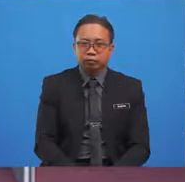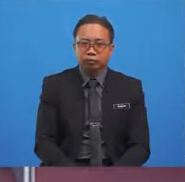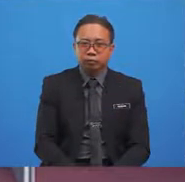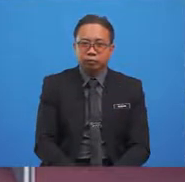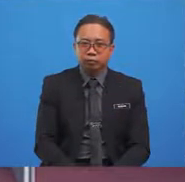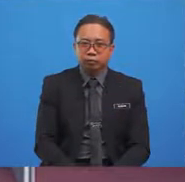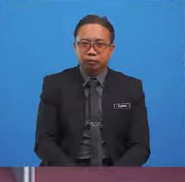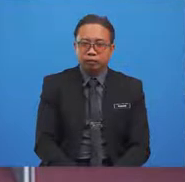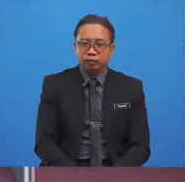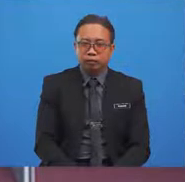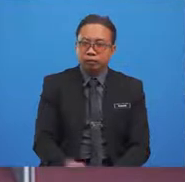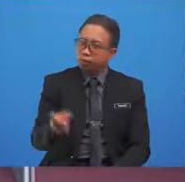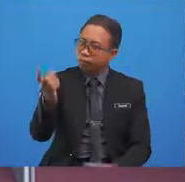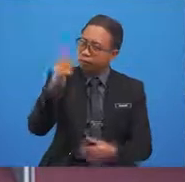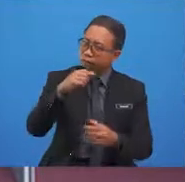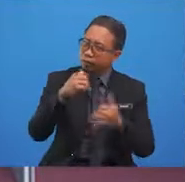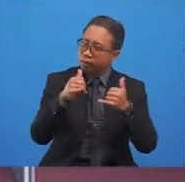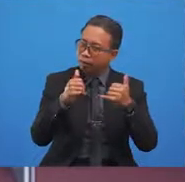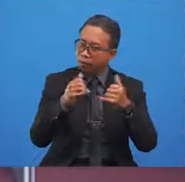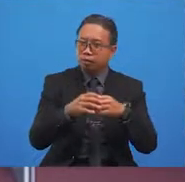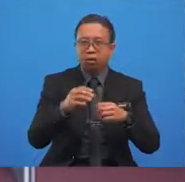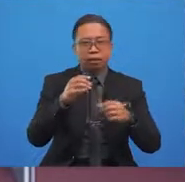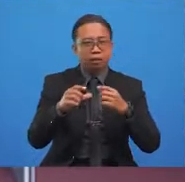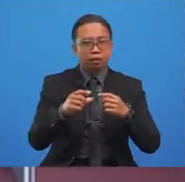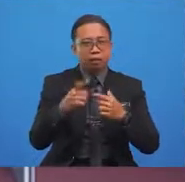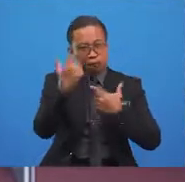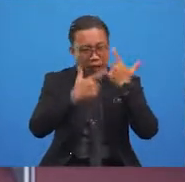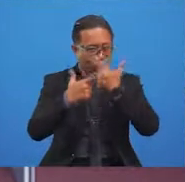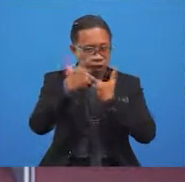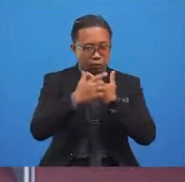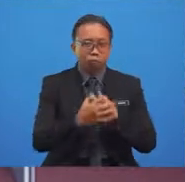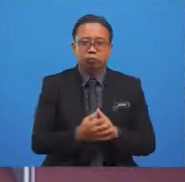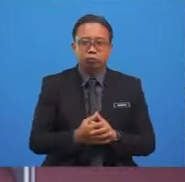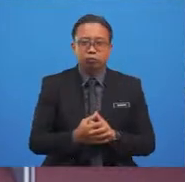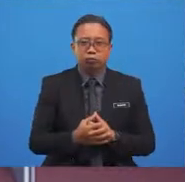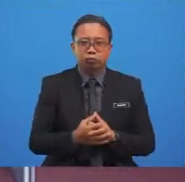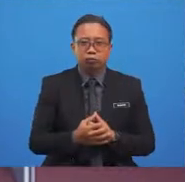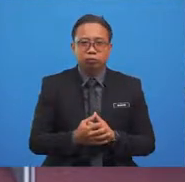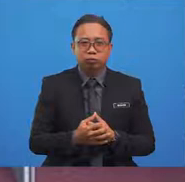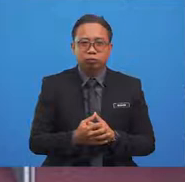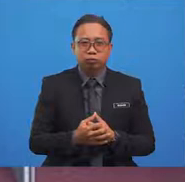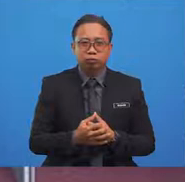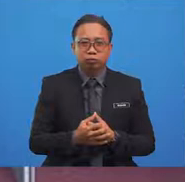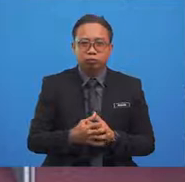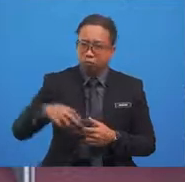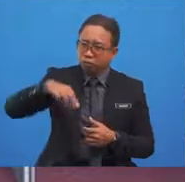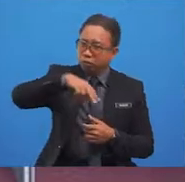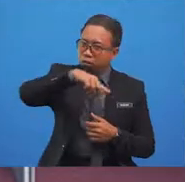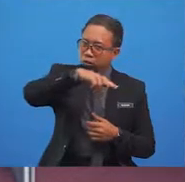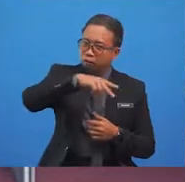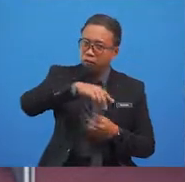Act It Out. Now, everyone there at home, get ready to move around.